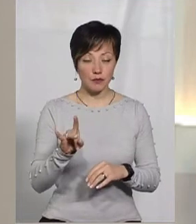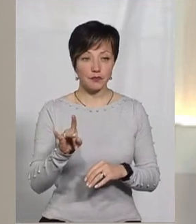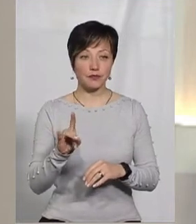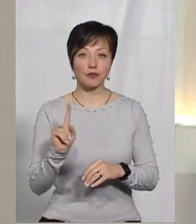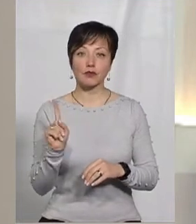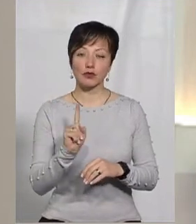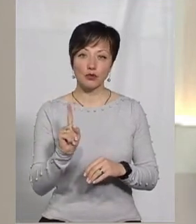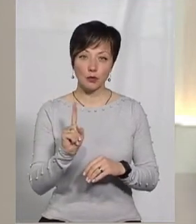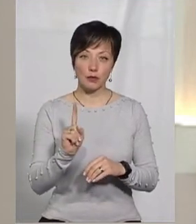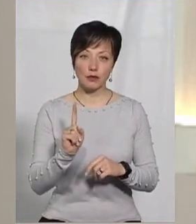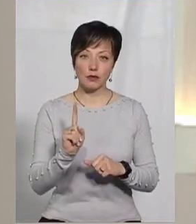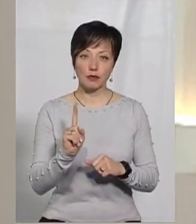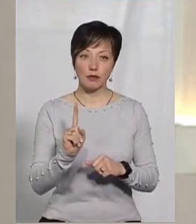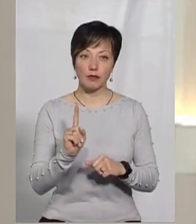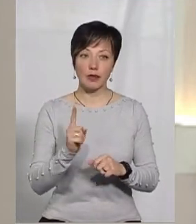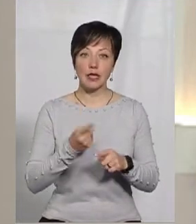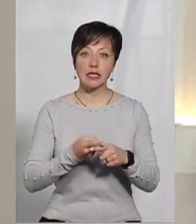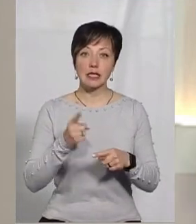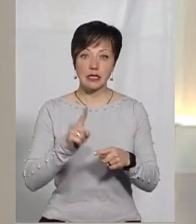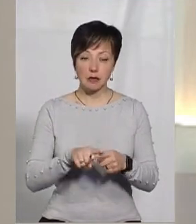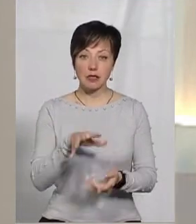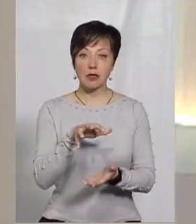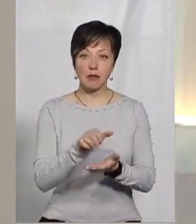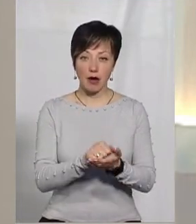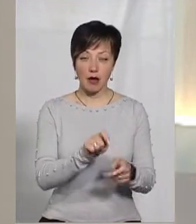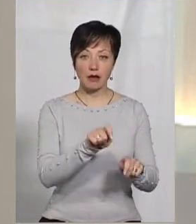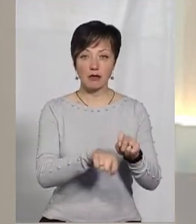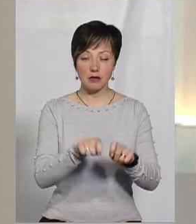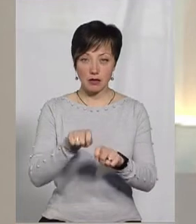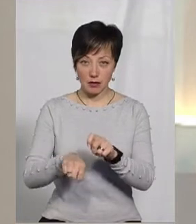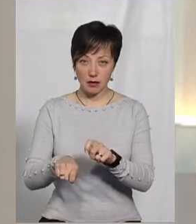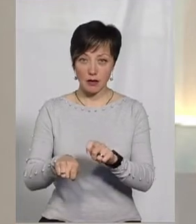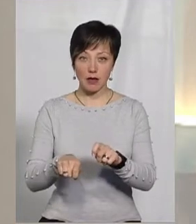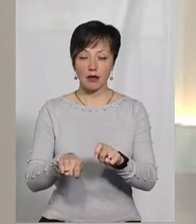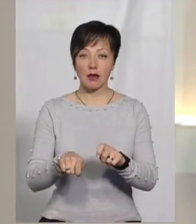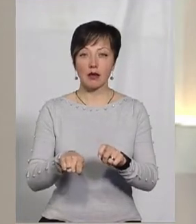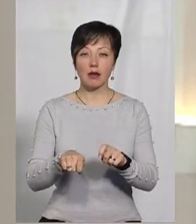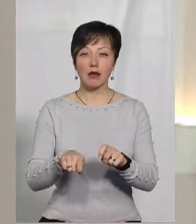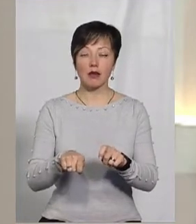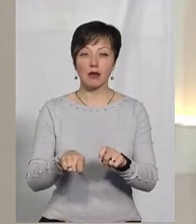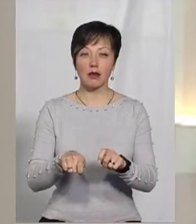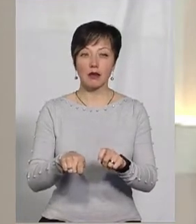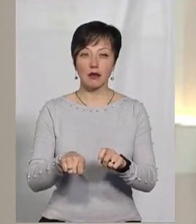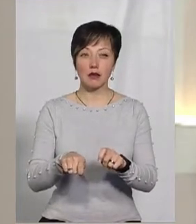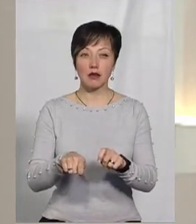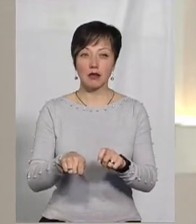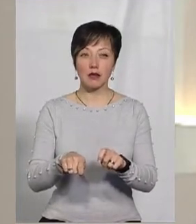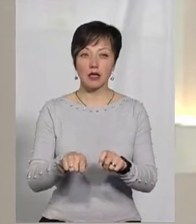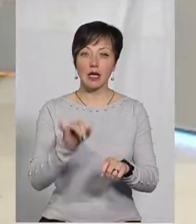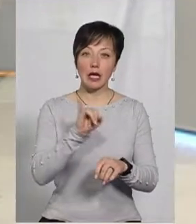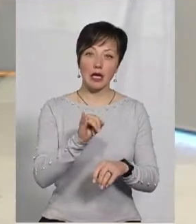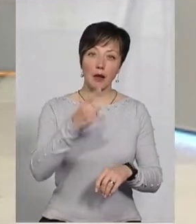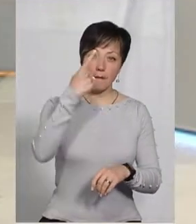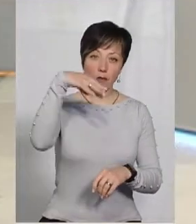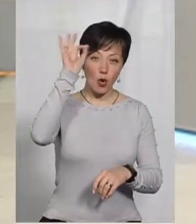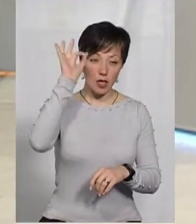що цим займаються моніторингом і перевірками, займається і